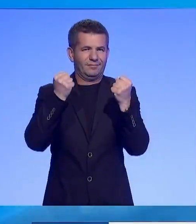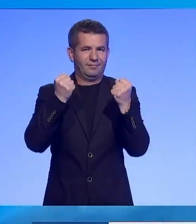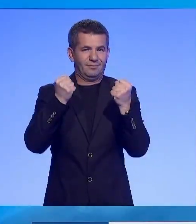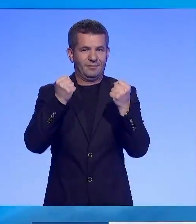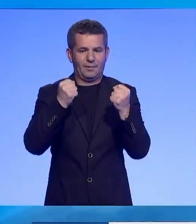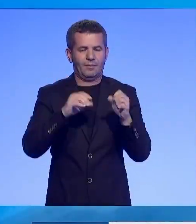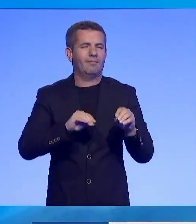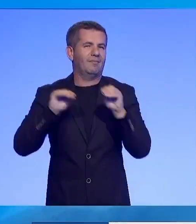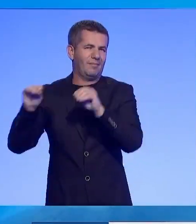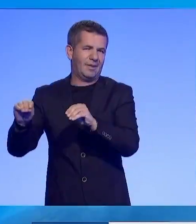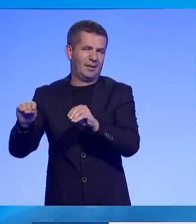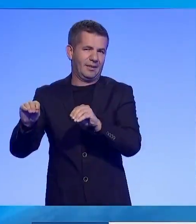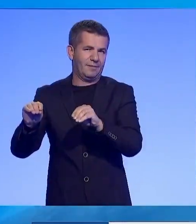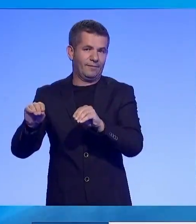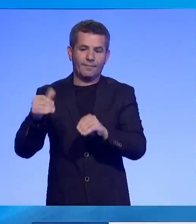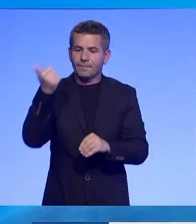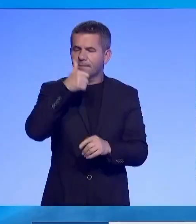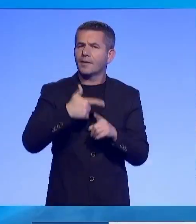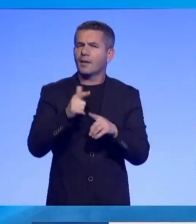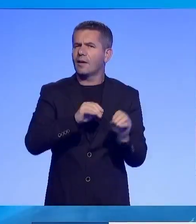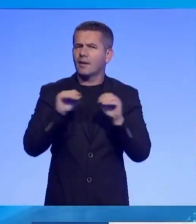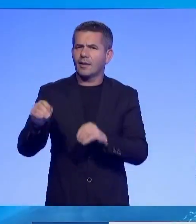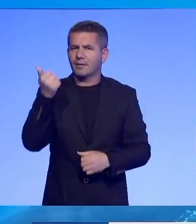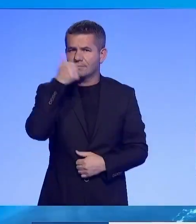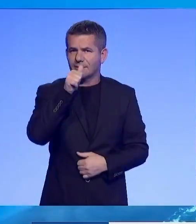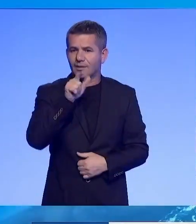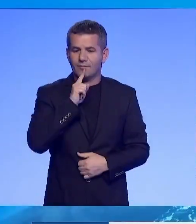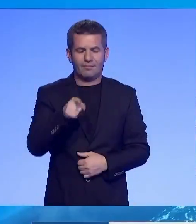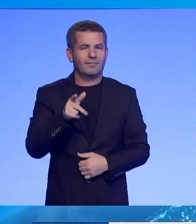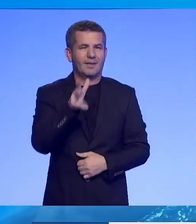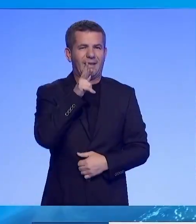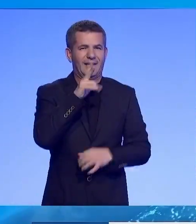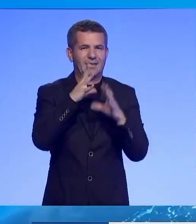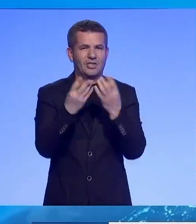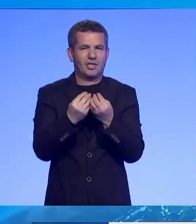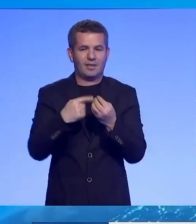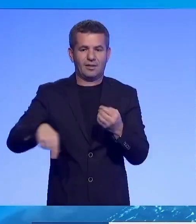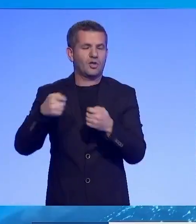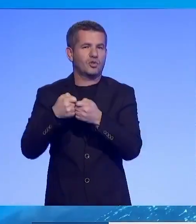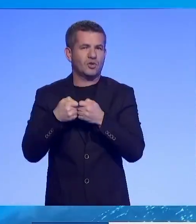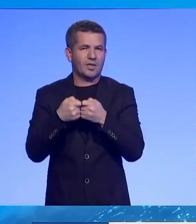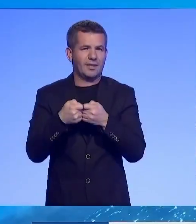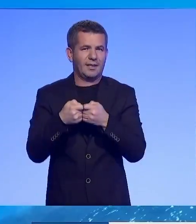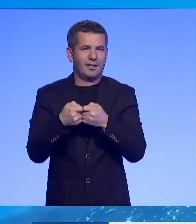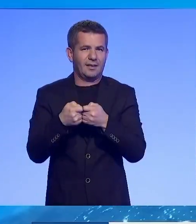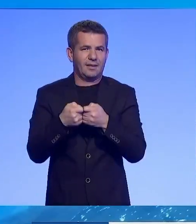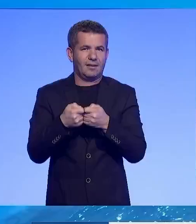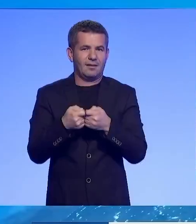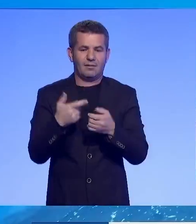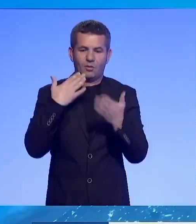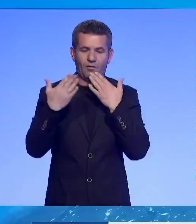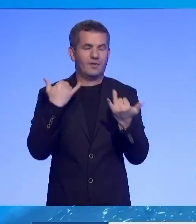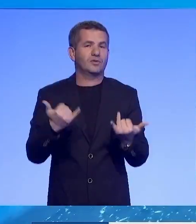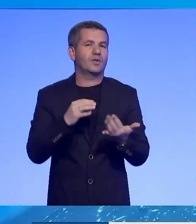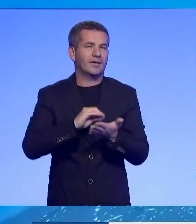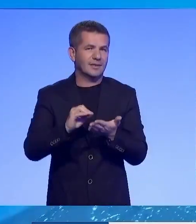sektorit privat të Kosobës. Arsueja shtyrje së protestës ka të bëj me kërkesën e disa shuqatave thazemi në një konferencë